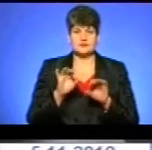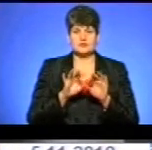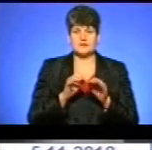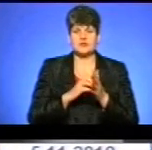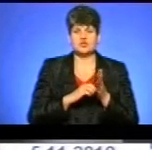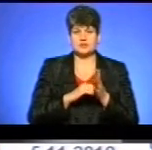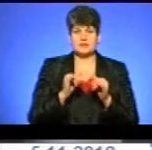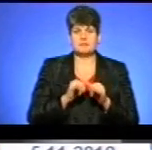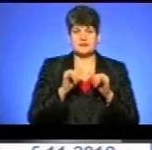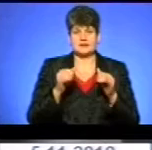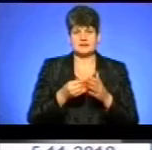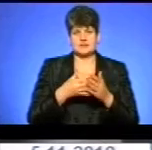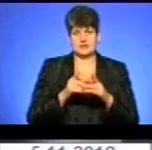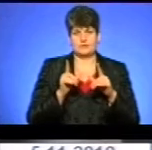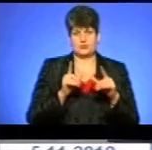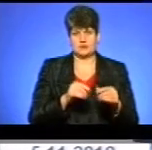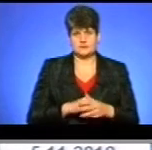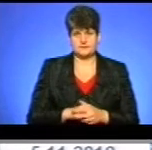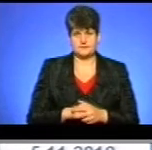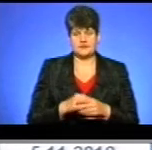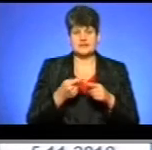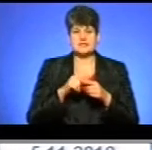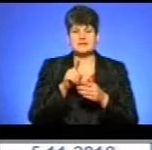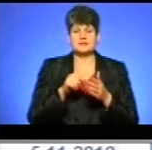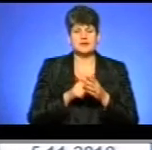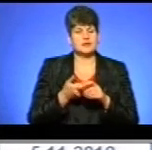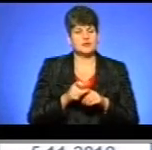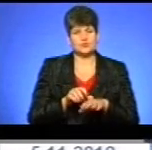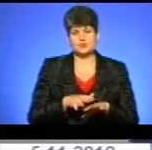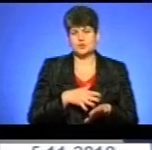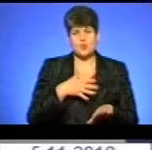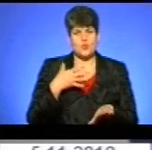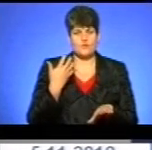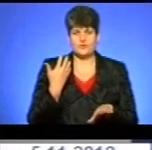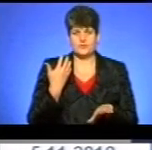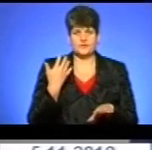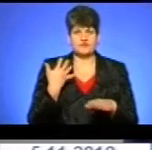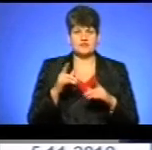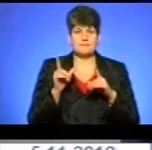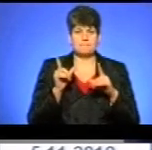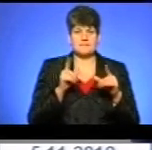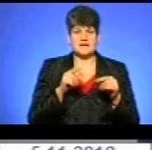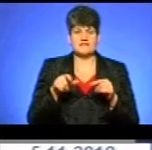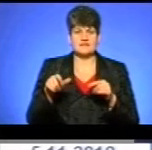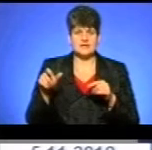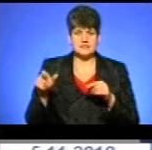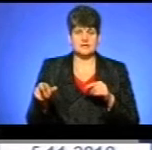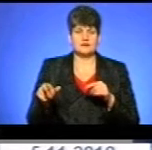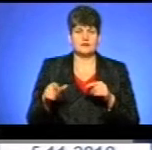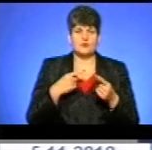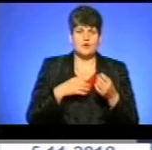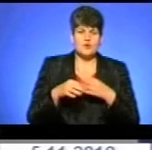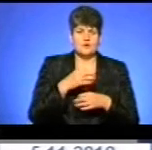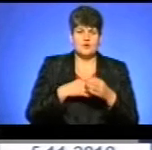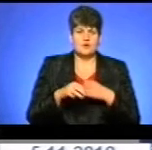причину підняття цін за проїзд. Ці питання дуже довго вже перевізниками, як електро, так авто, вмусовилися. І,